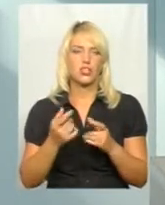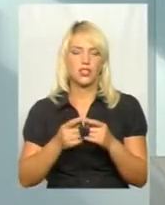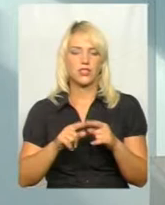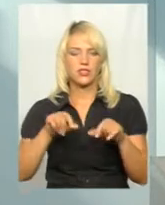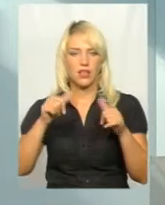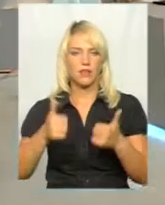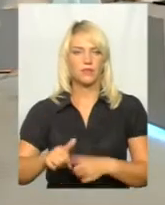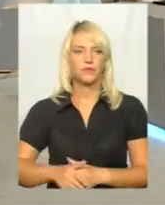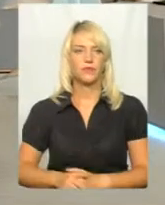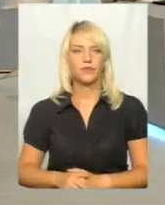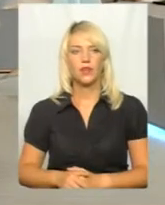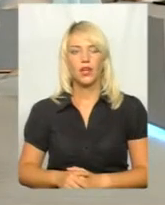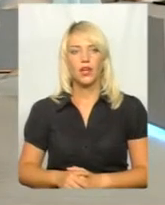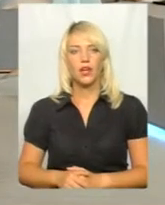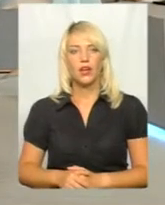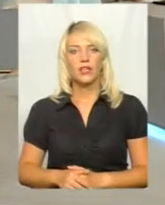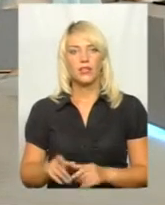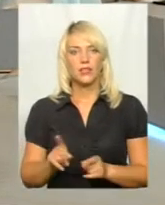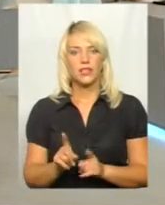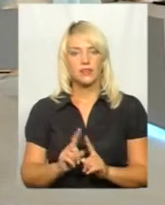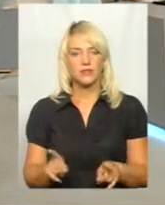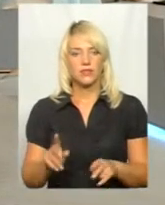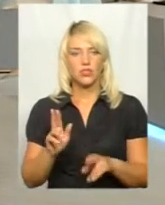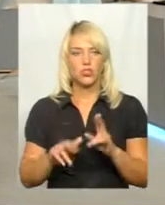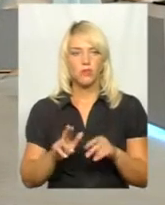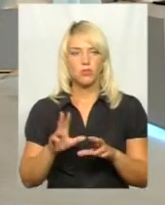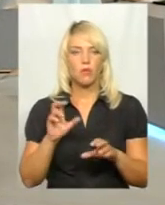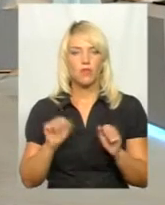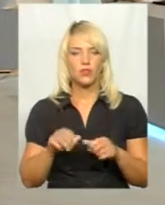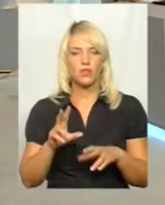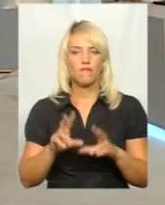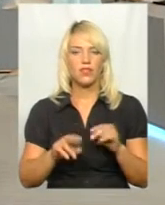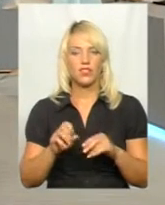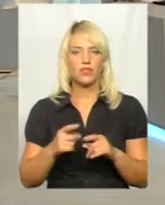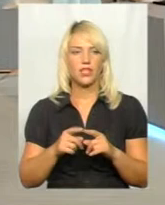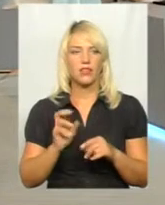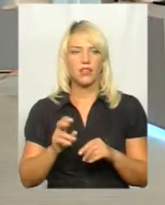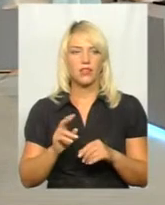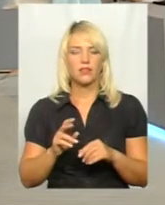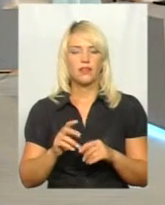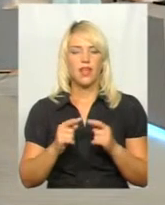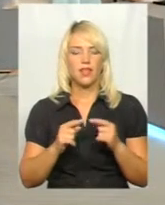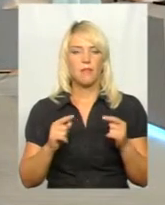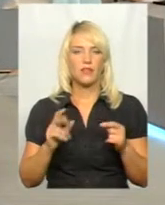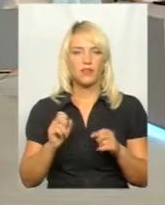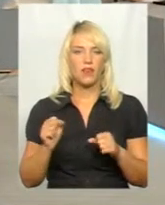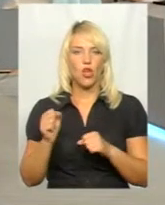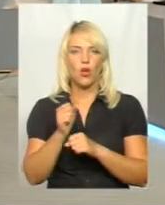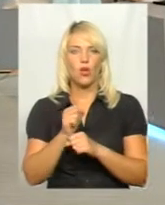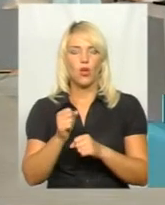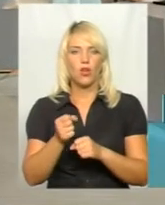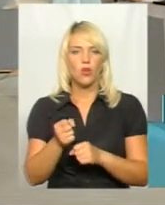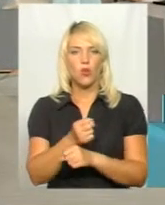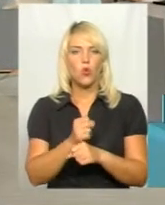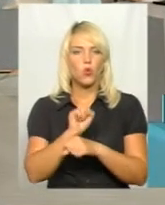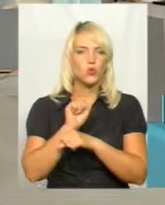роки. А, ну, таке специфічне фарбування можна вважати елементом консервування цієї скульпту? Ну, якщо